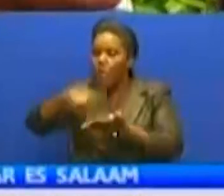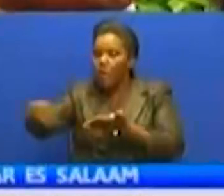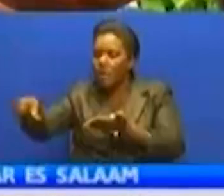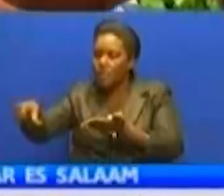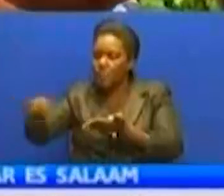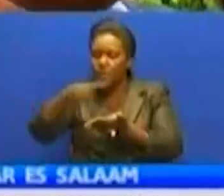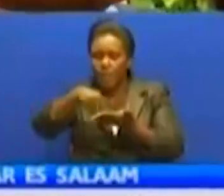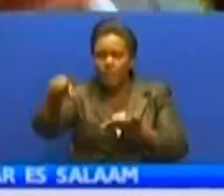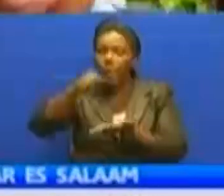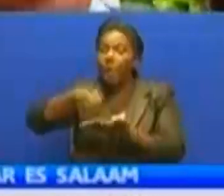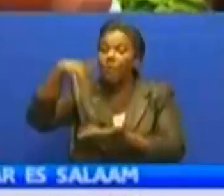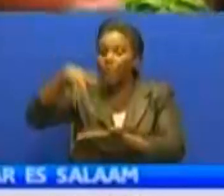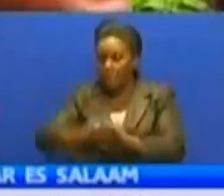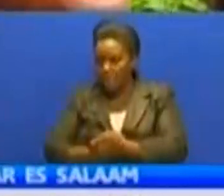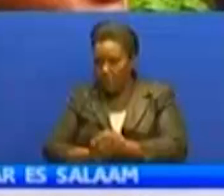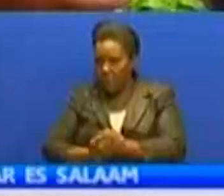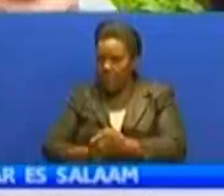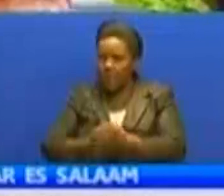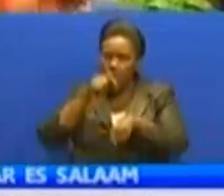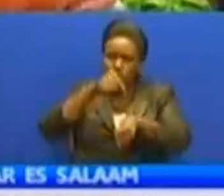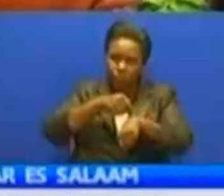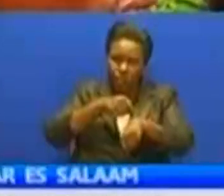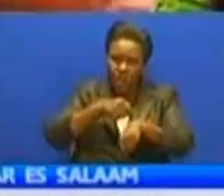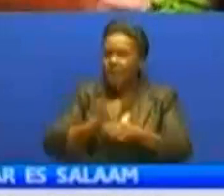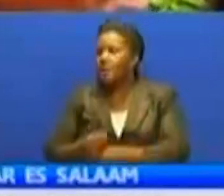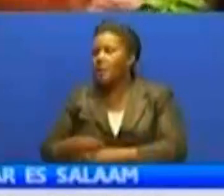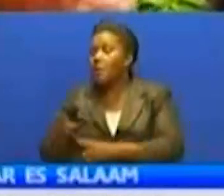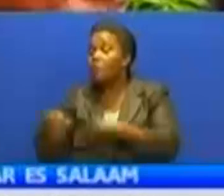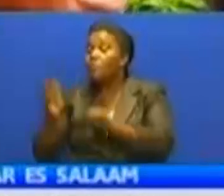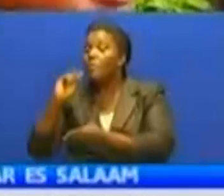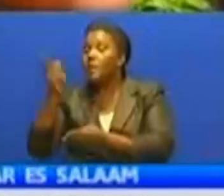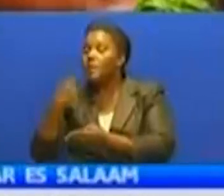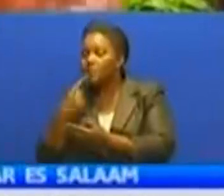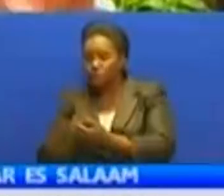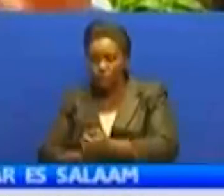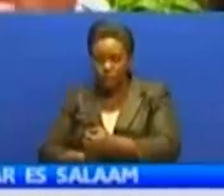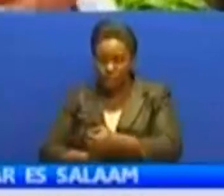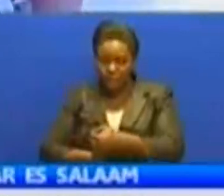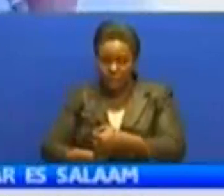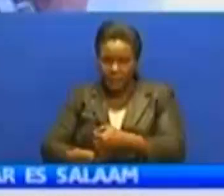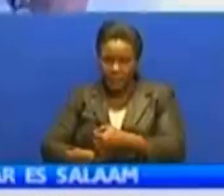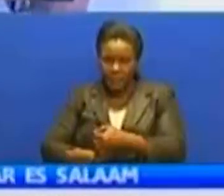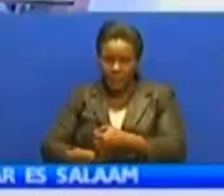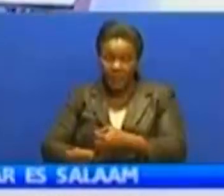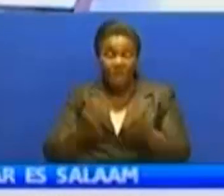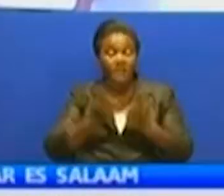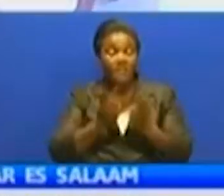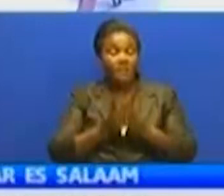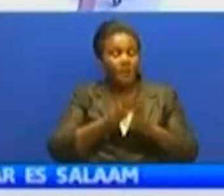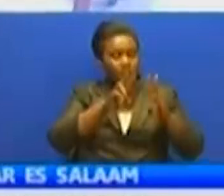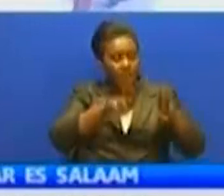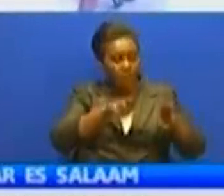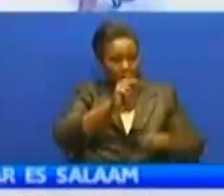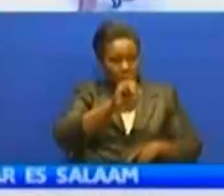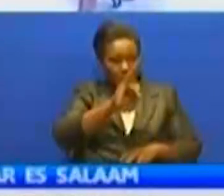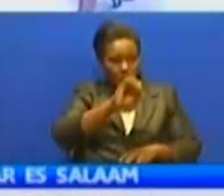maumbi kulipa harama zilizo tumika kuandama jibu, ikioni pamoja na muda ulewotumika, kufatilia shauri hilo maakama ni hapo.